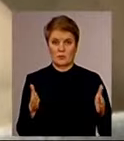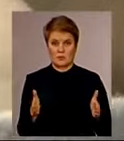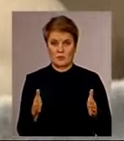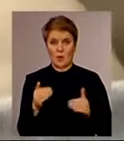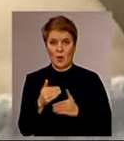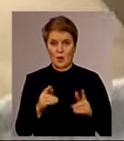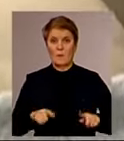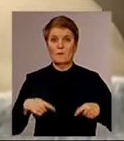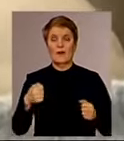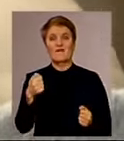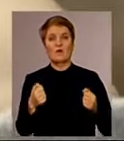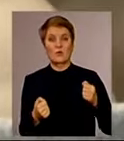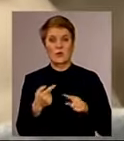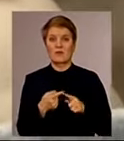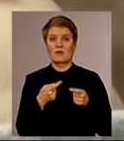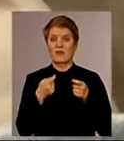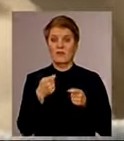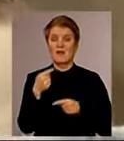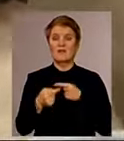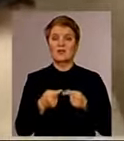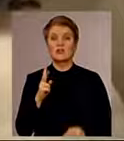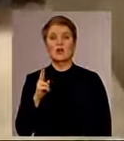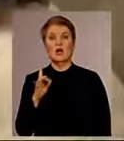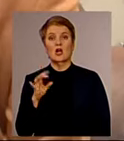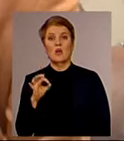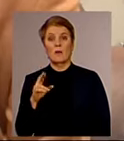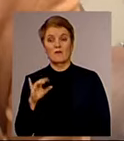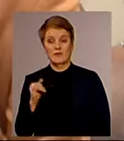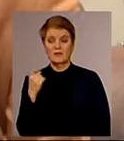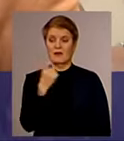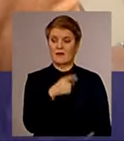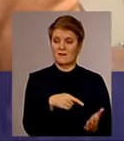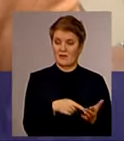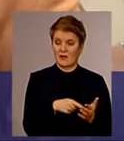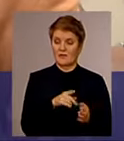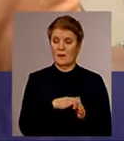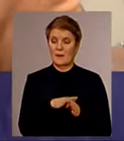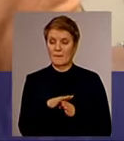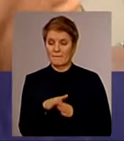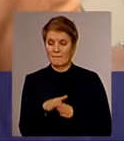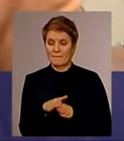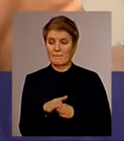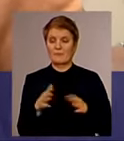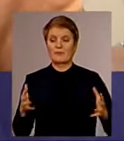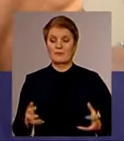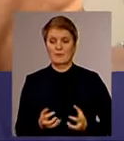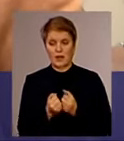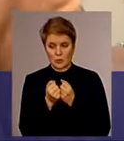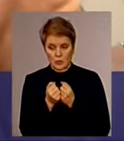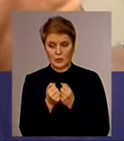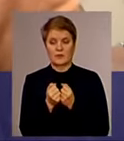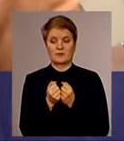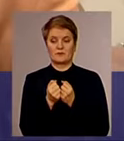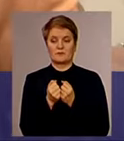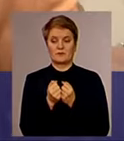тваринками передала водієм, який їхав через Кропивницький до Харкова. Вони їх повністю рятують там і